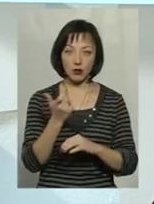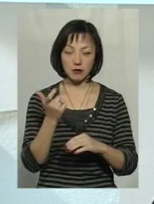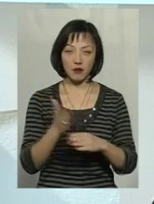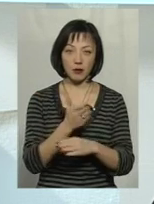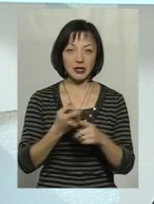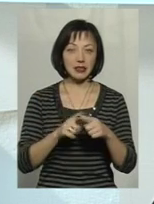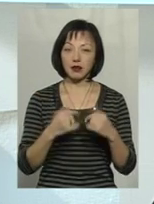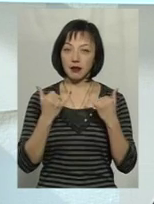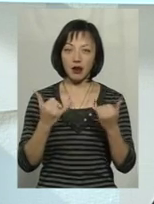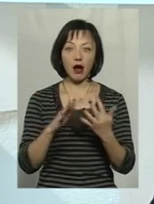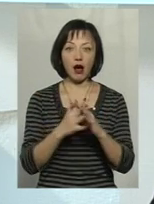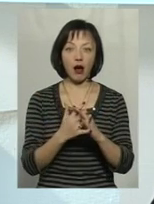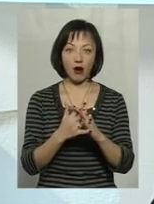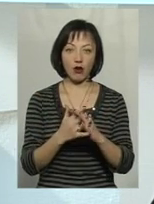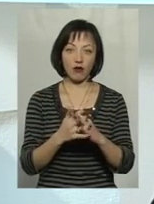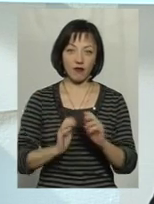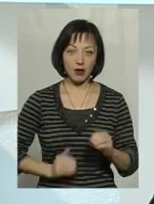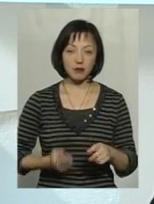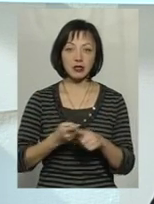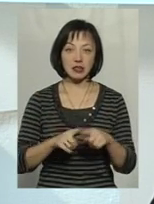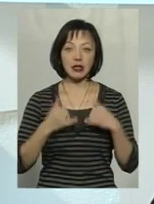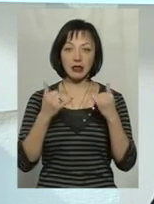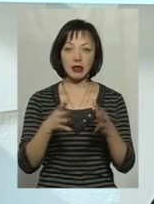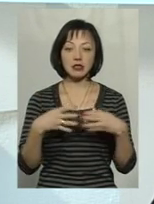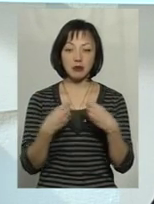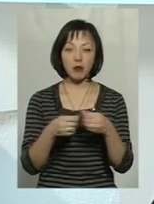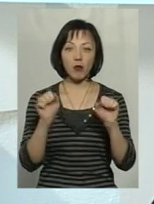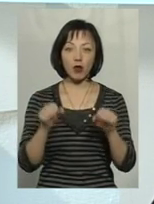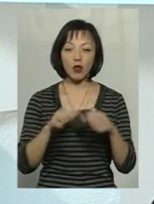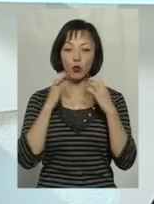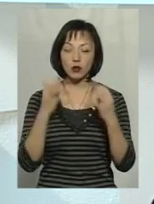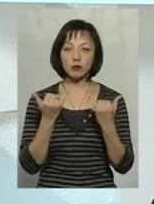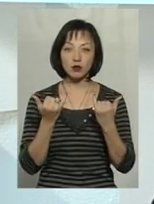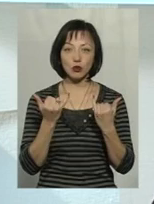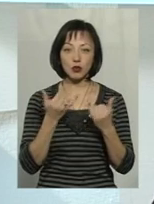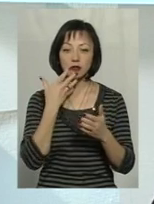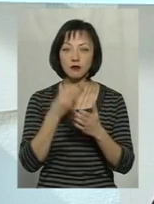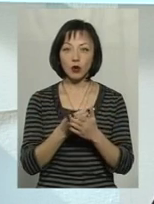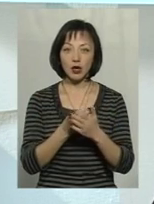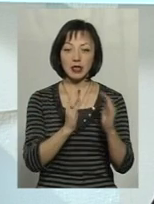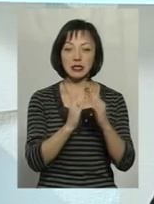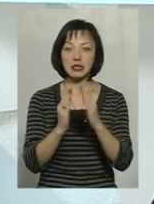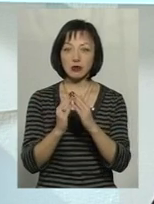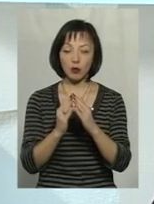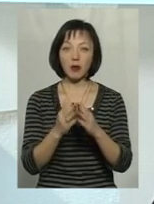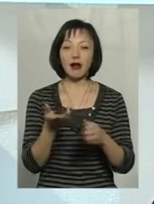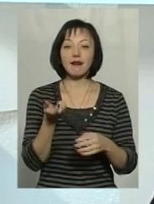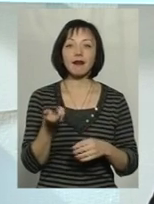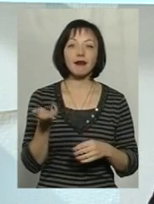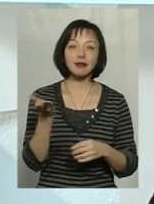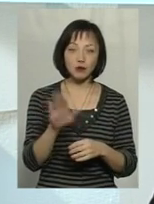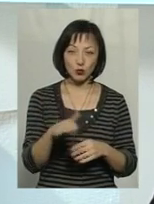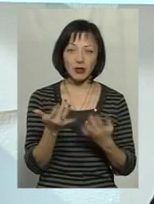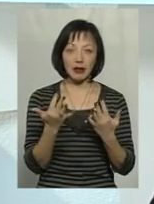для агрохолгінгів, а це для тих сімей, які могли б тримати сьогодні в своїй садибі кілька корів і обслуговувати їх.